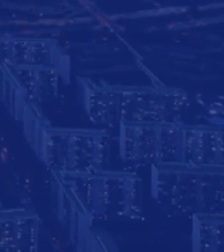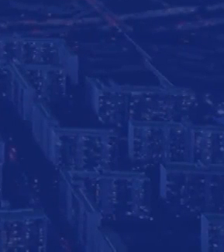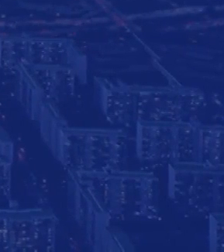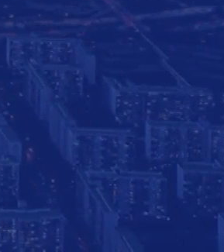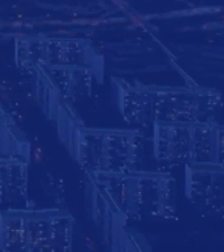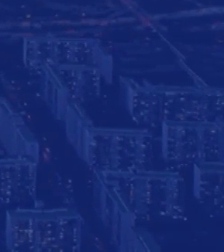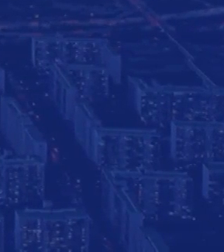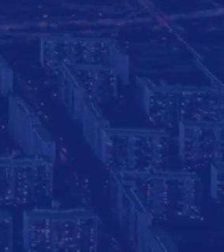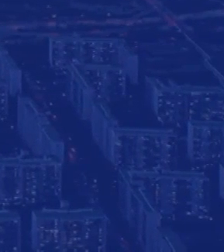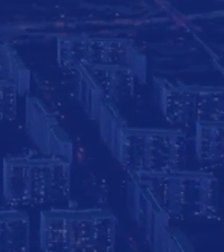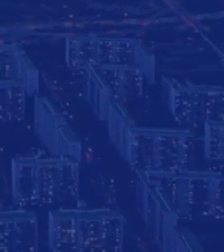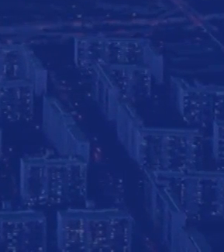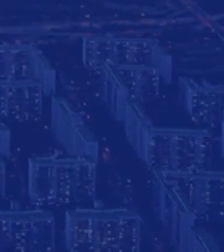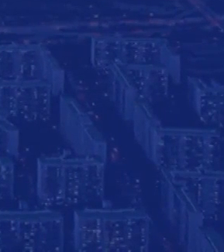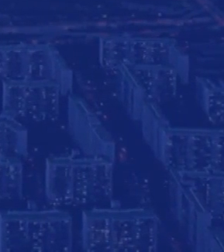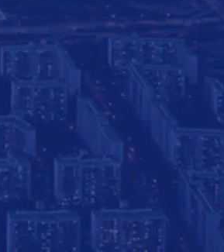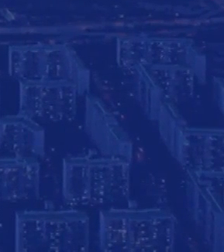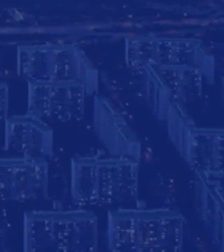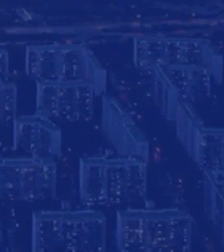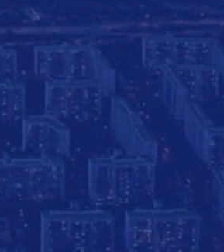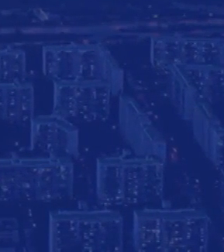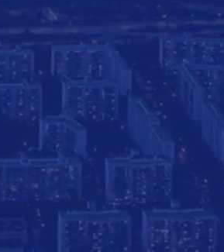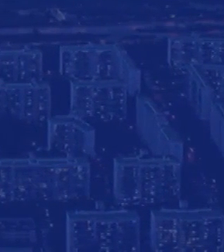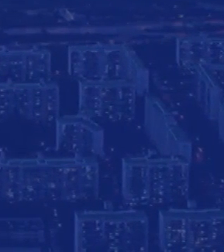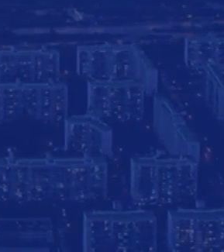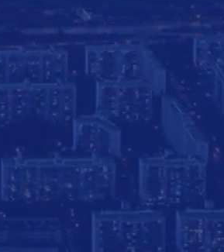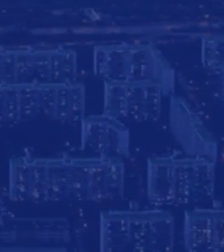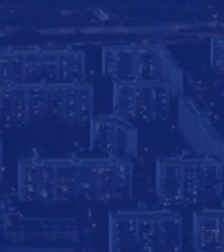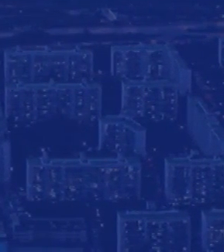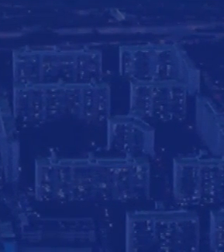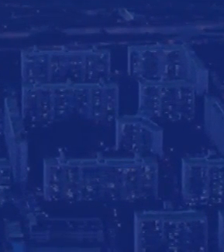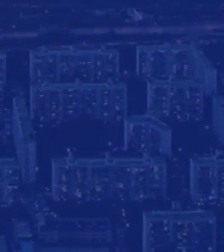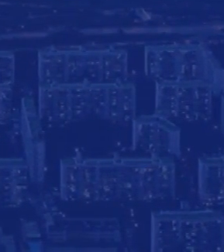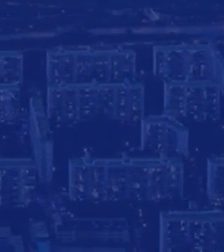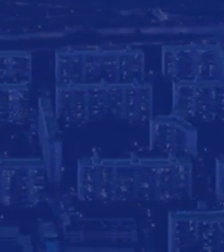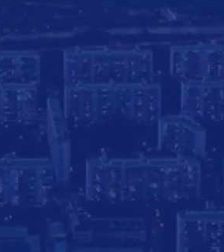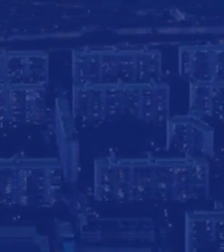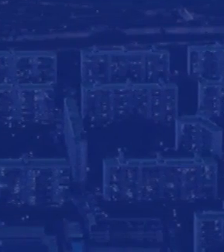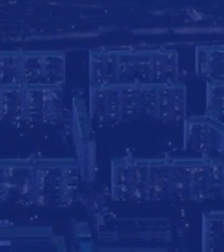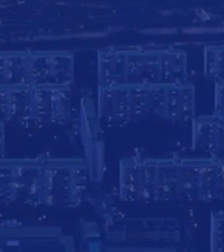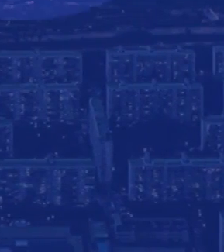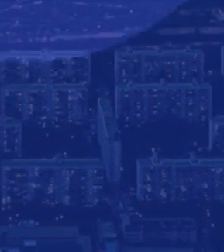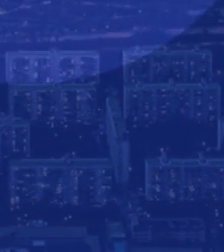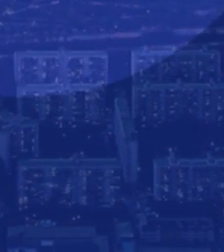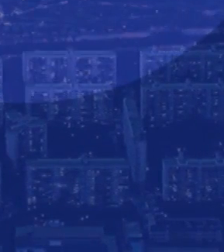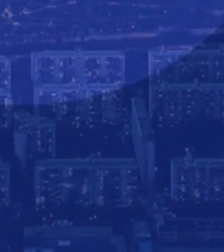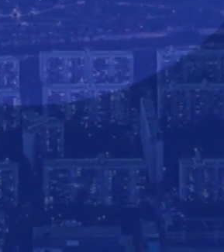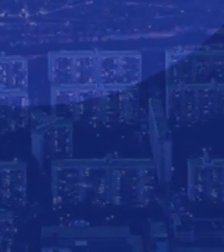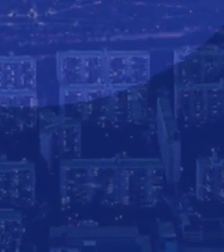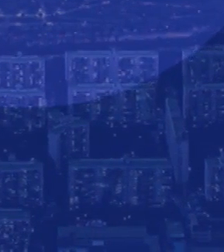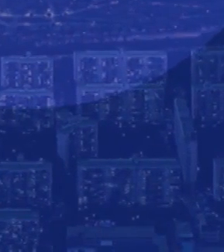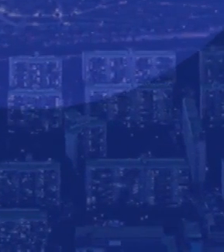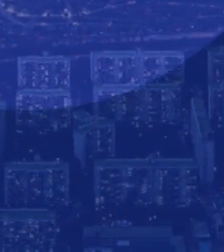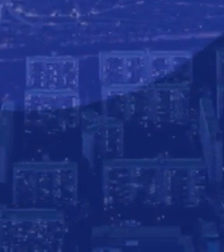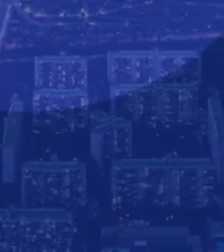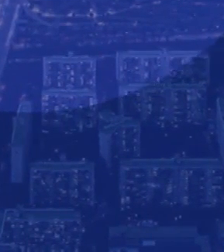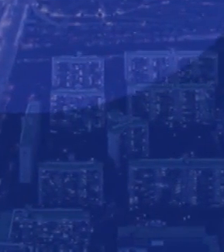영상에서 만나요.